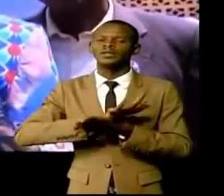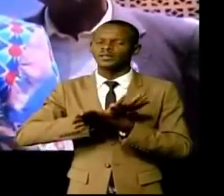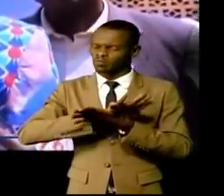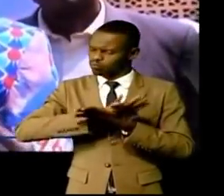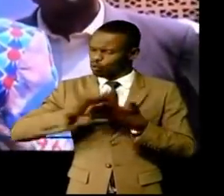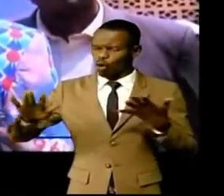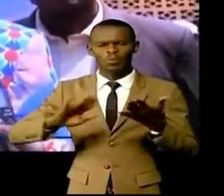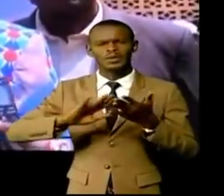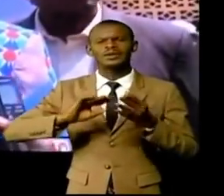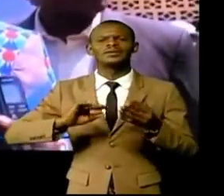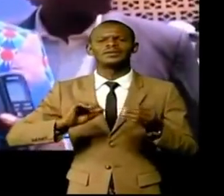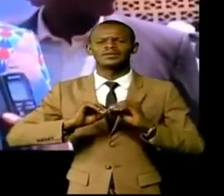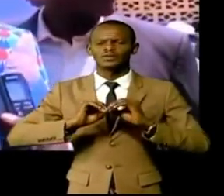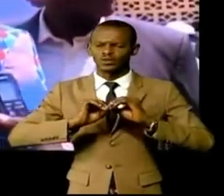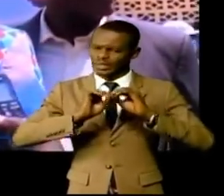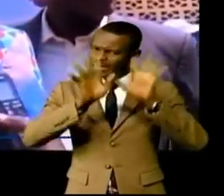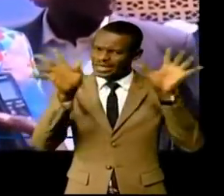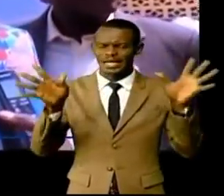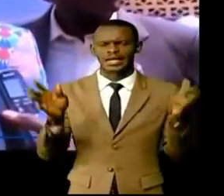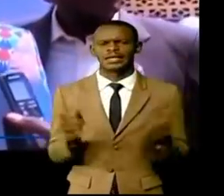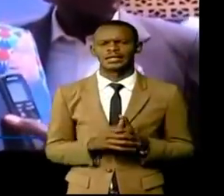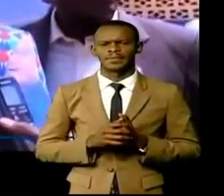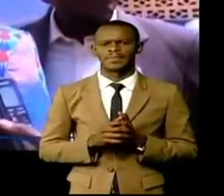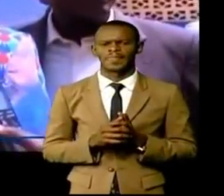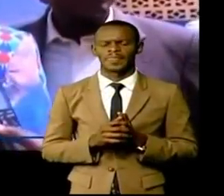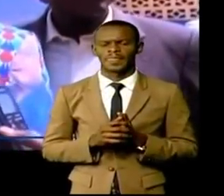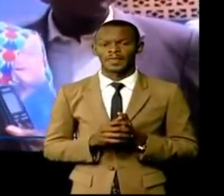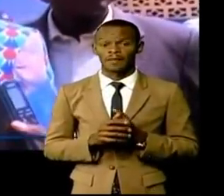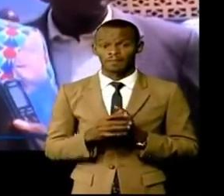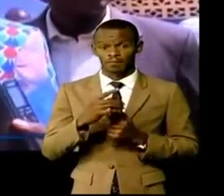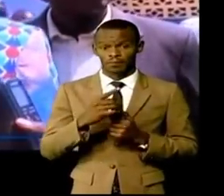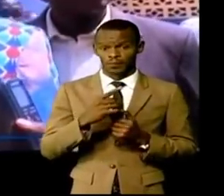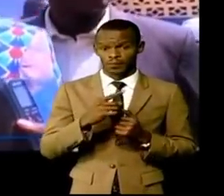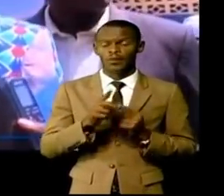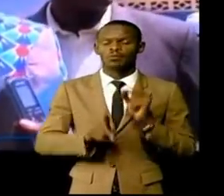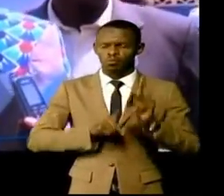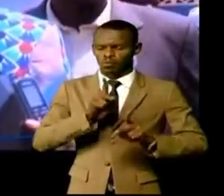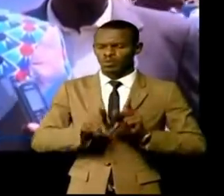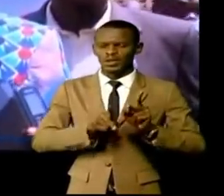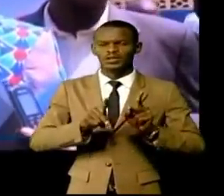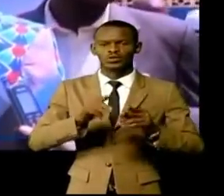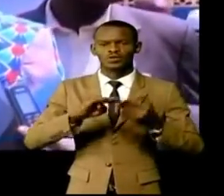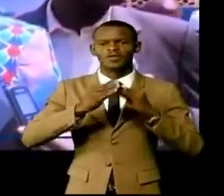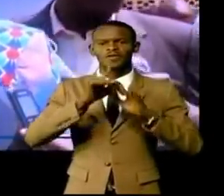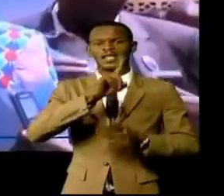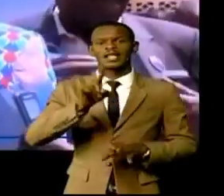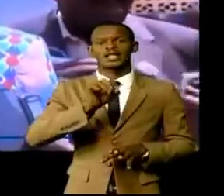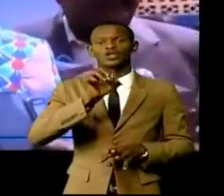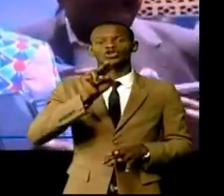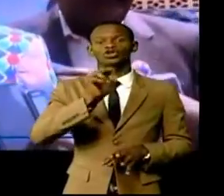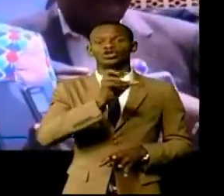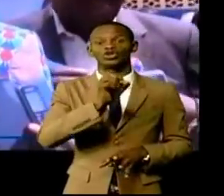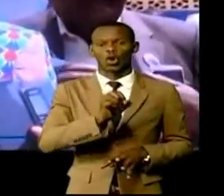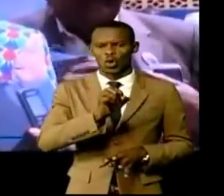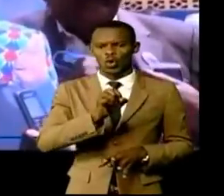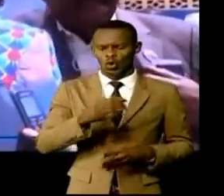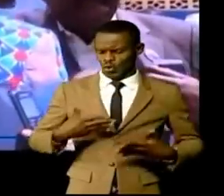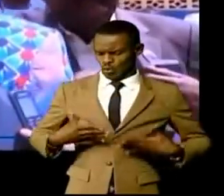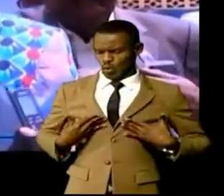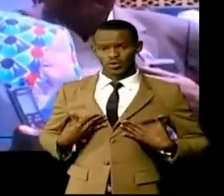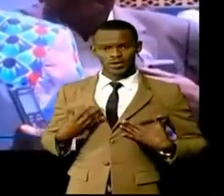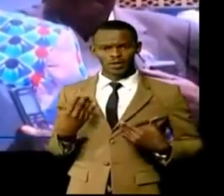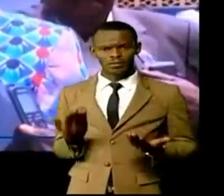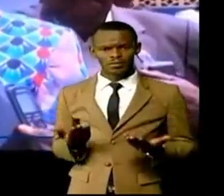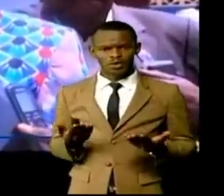concrétisé sa promesse, la population de la ville d'Ozongo a estimé bon de faire une marche de soutien